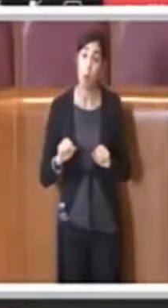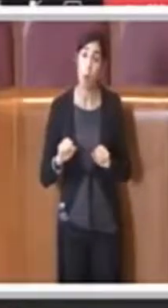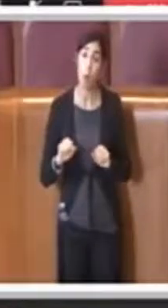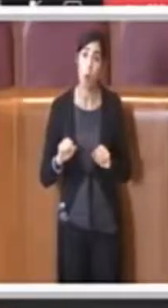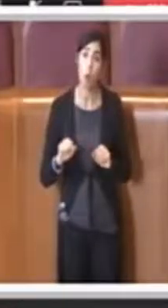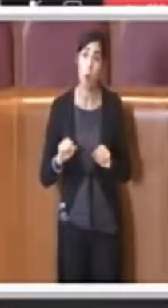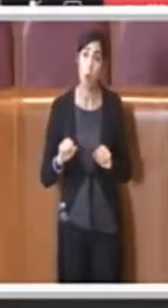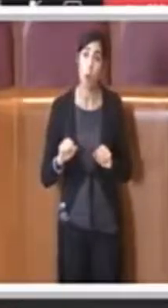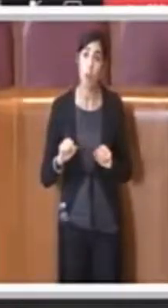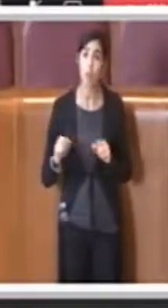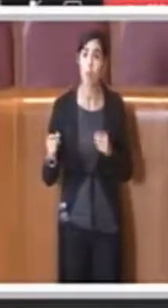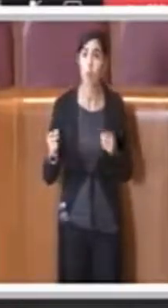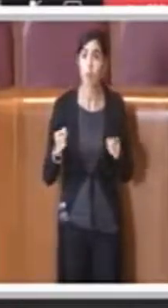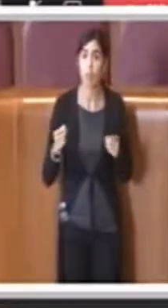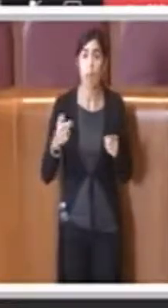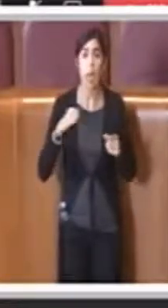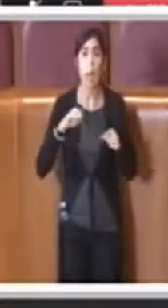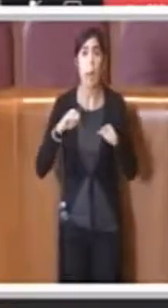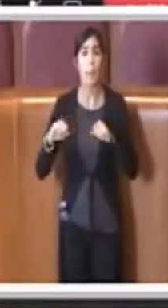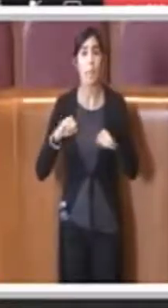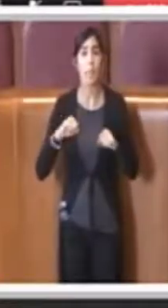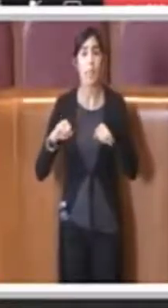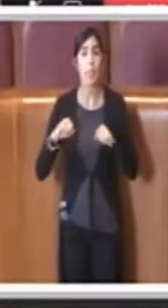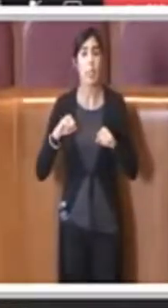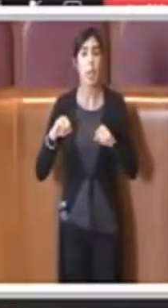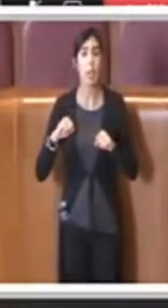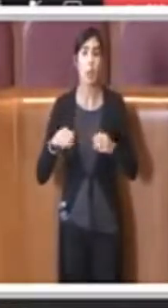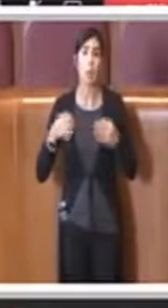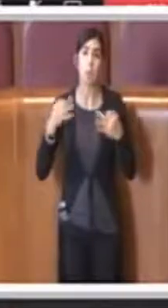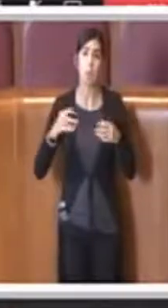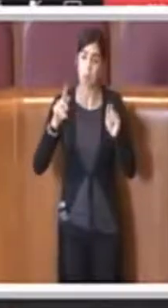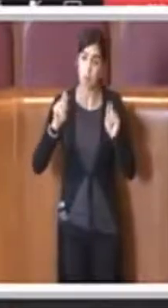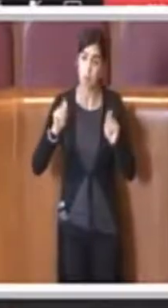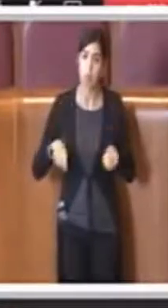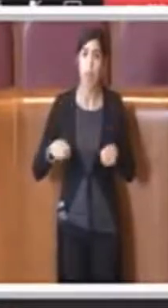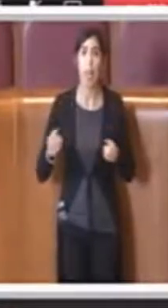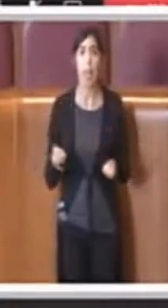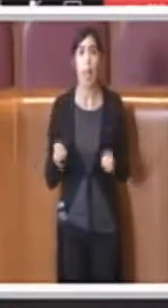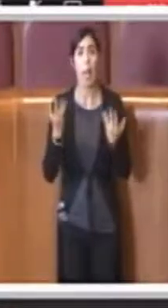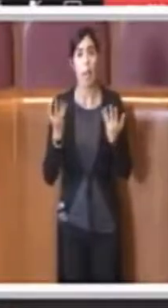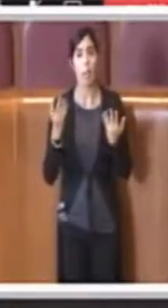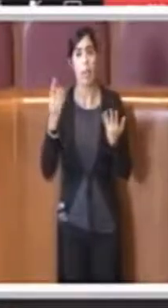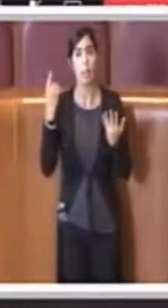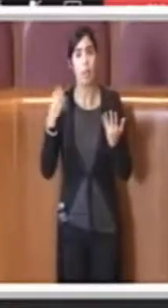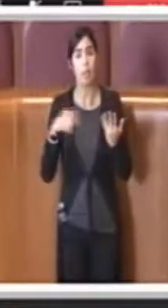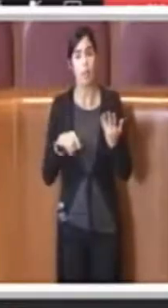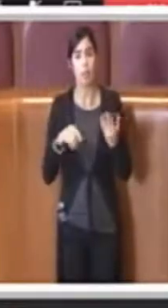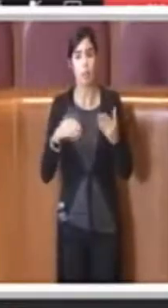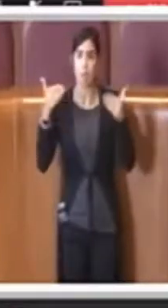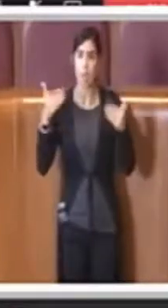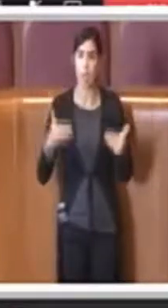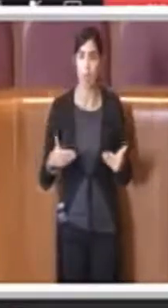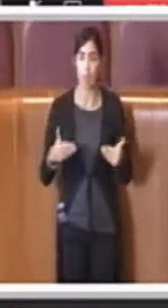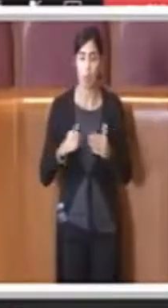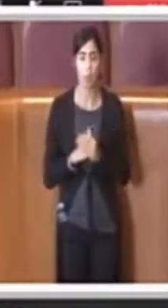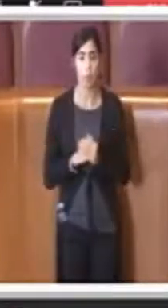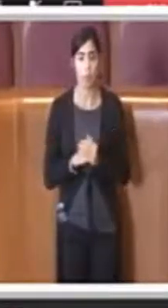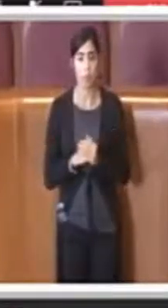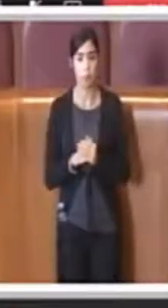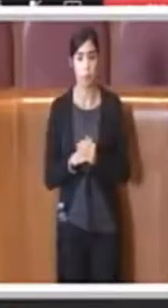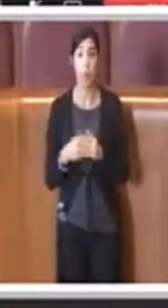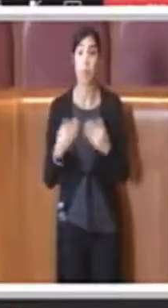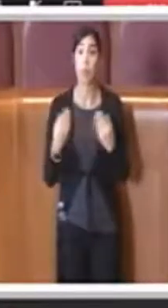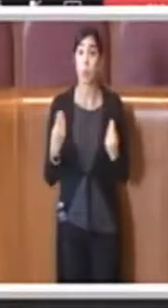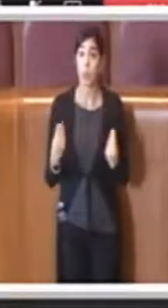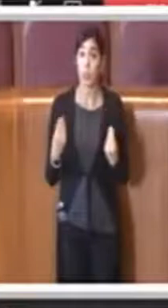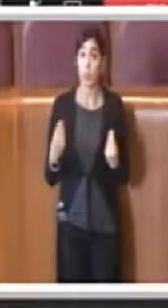non appena l'amministrazione, quindi, attiverà, ovviamente, questa piattaforma. E quindi,